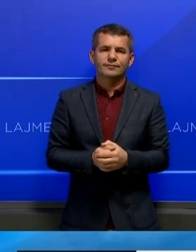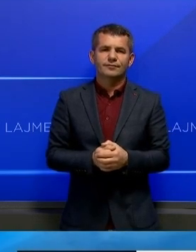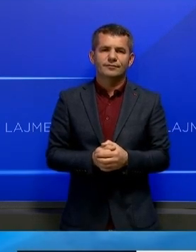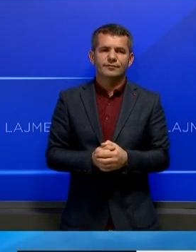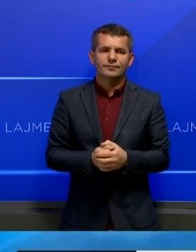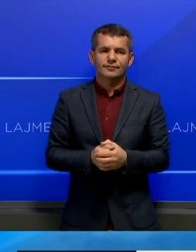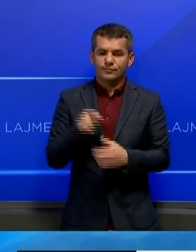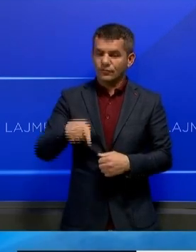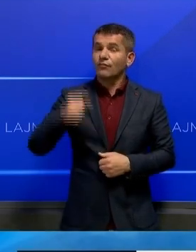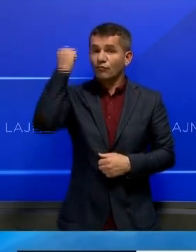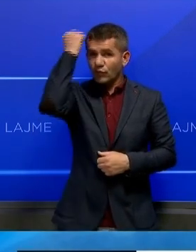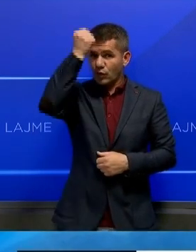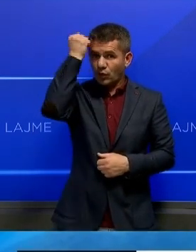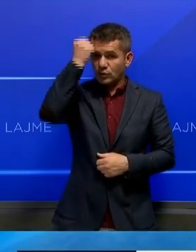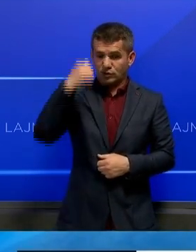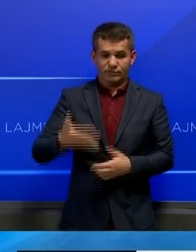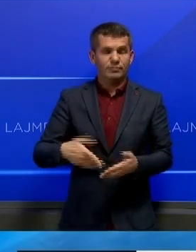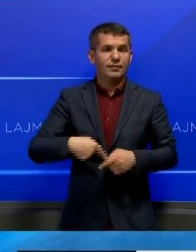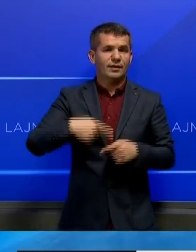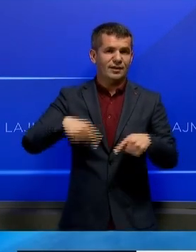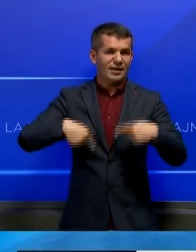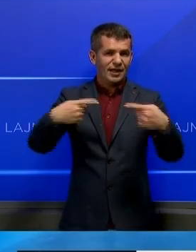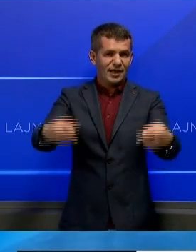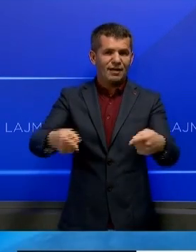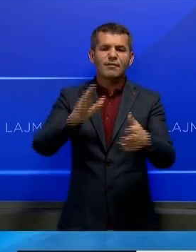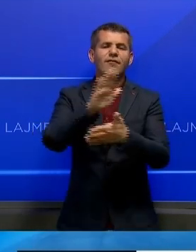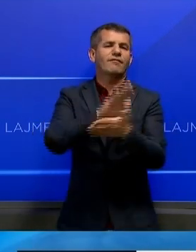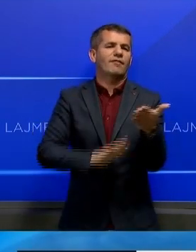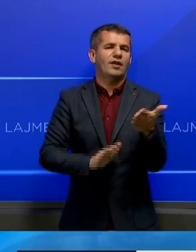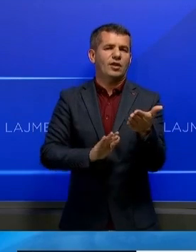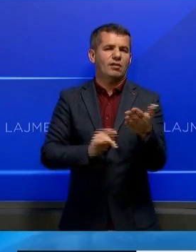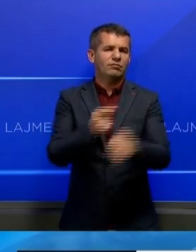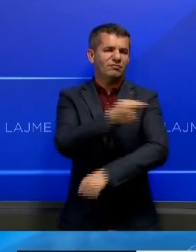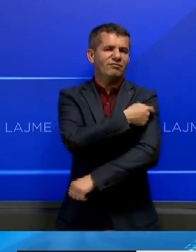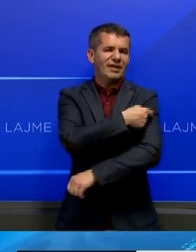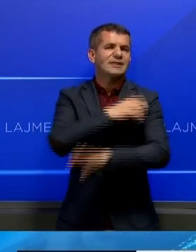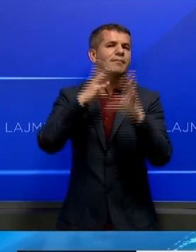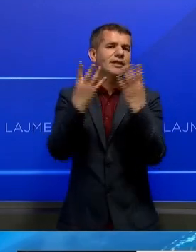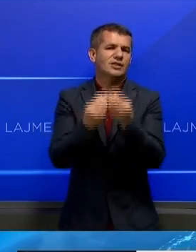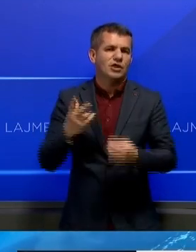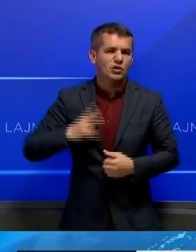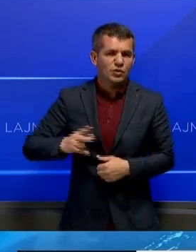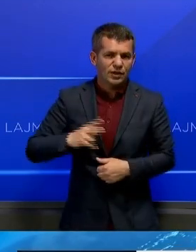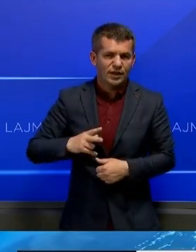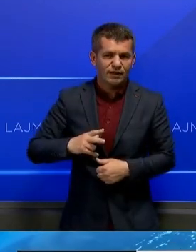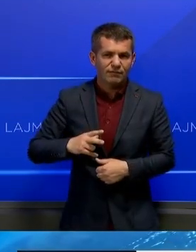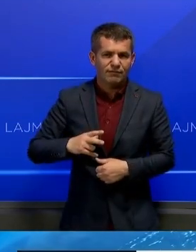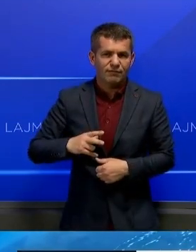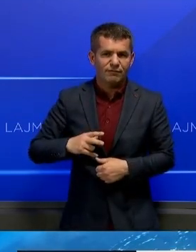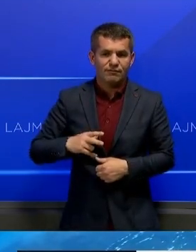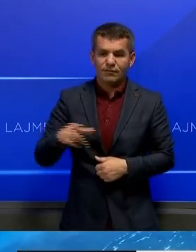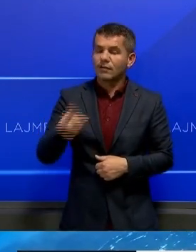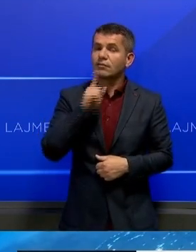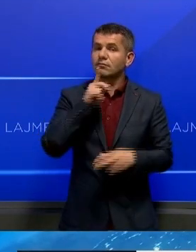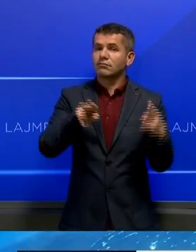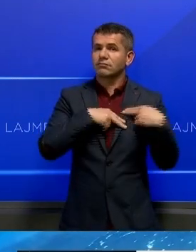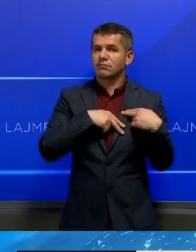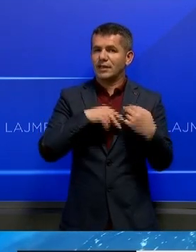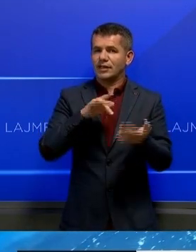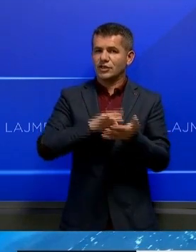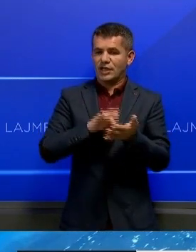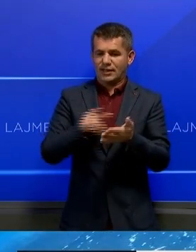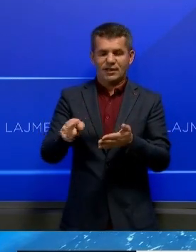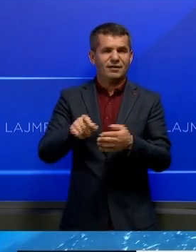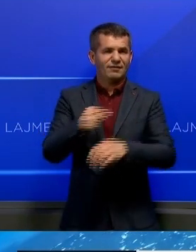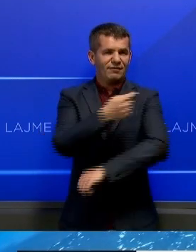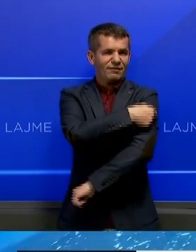Në Kosovë, gjatë kësa jave, do të filloj vaksinimi masivi qytetarëve kundër COVID-19. Koordinatori i Qendrës